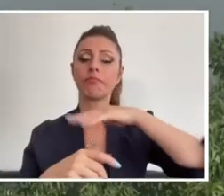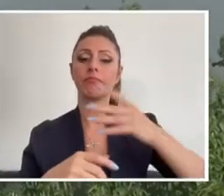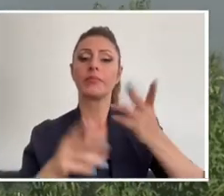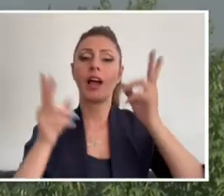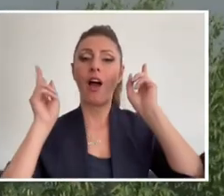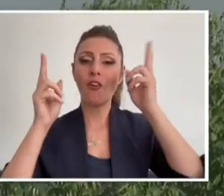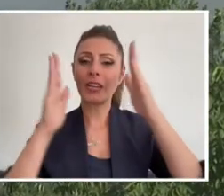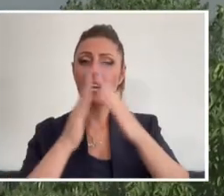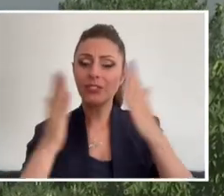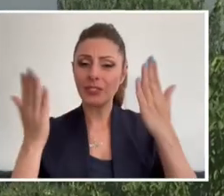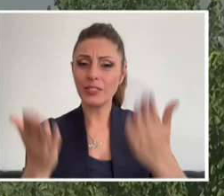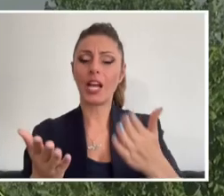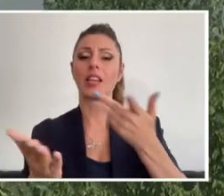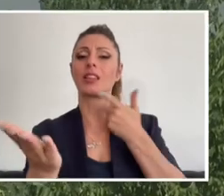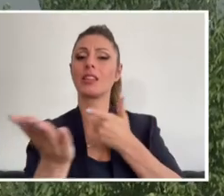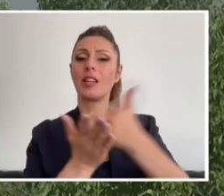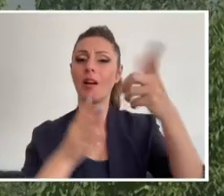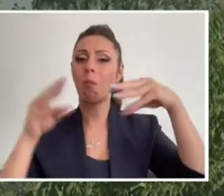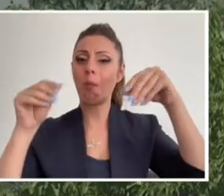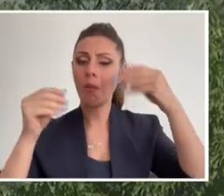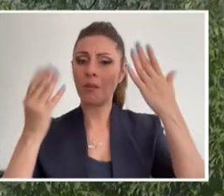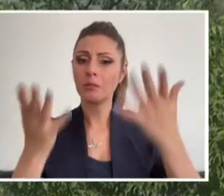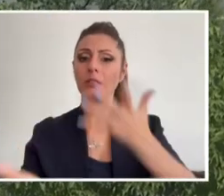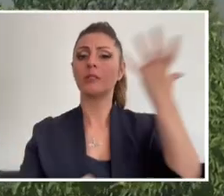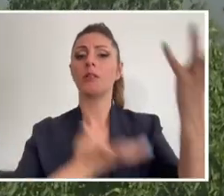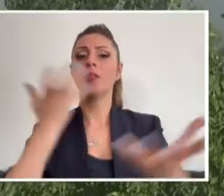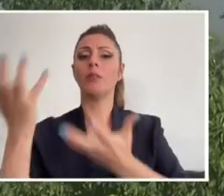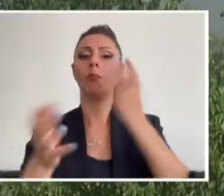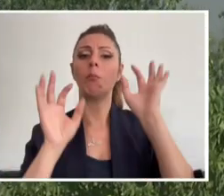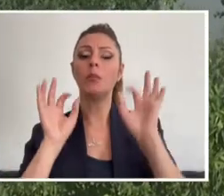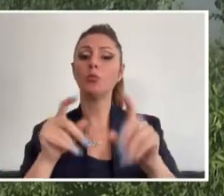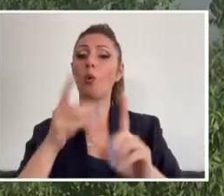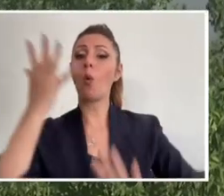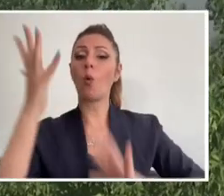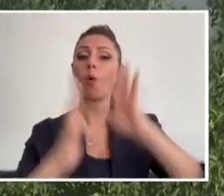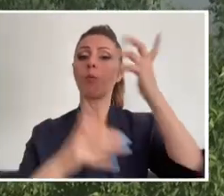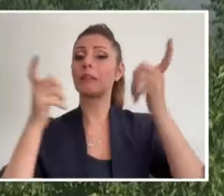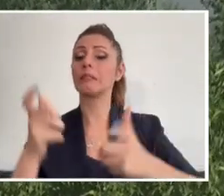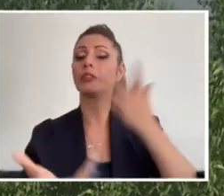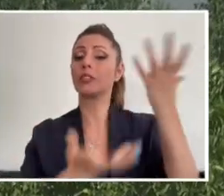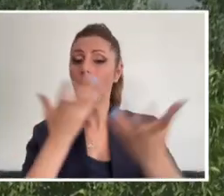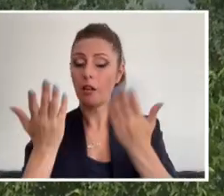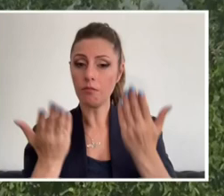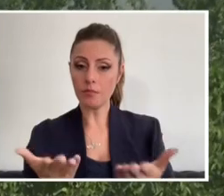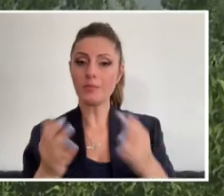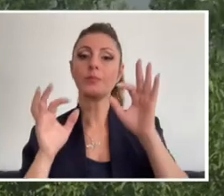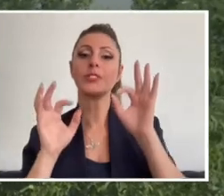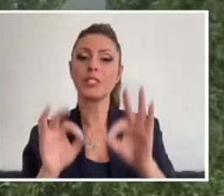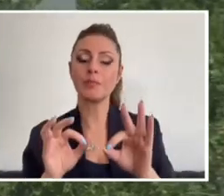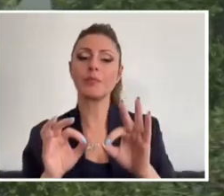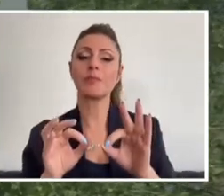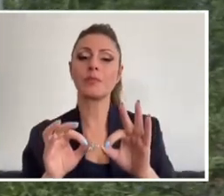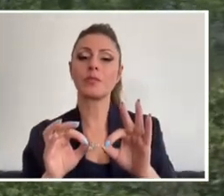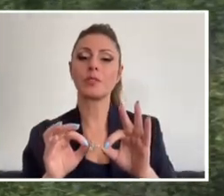köylülere ait tarım arazileri alevlere teslim olmuştu. O bölgedeki ormanlık alanlar yanmıştı. Şimdi alevler adım adım